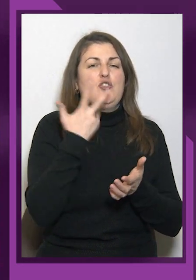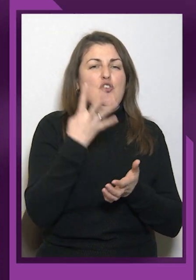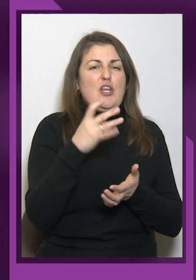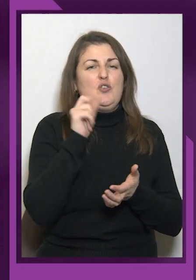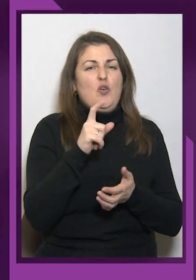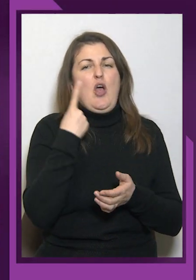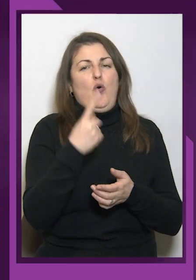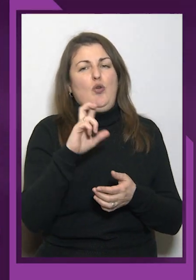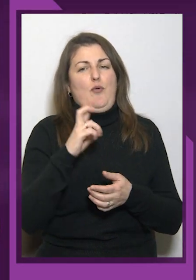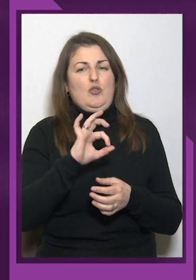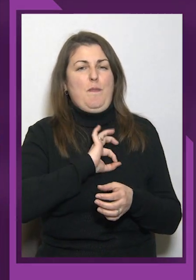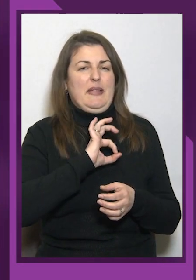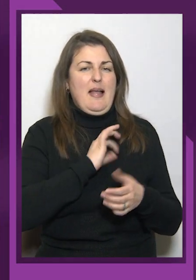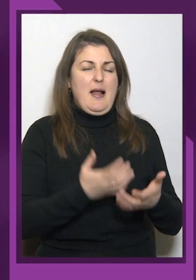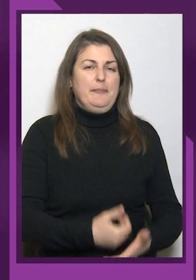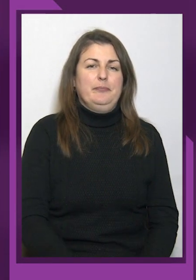та одну бронзову медалі.